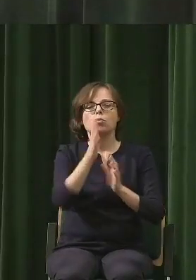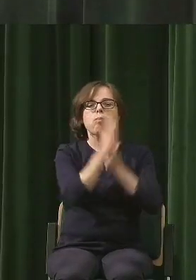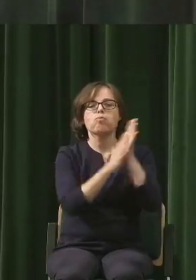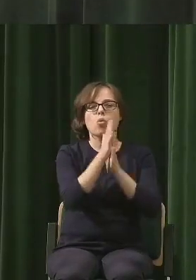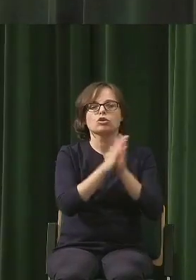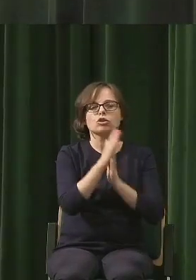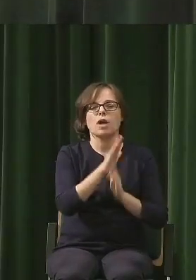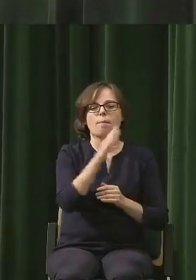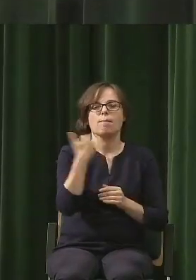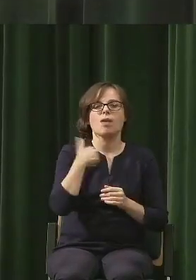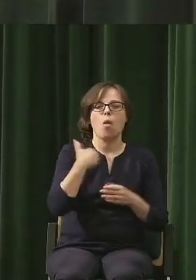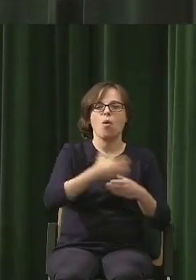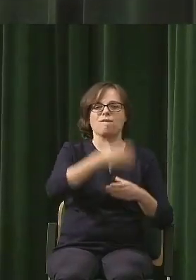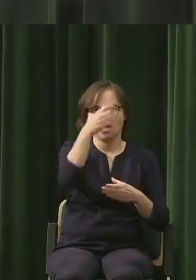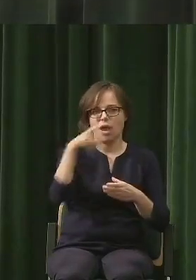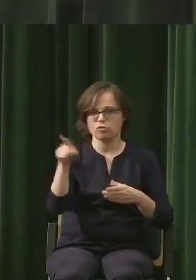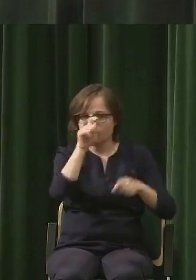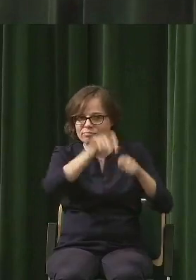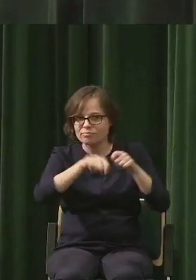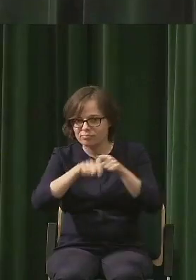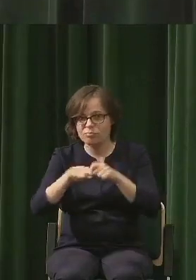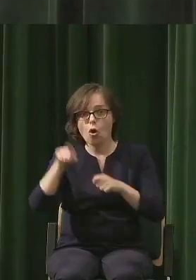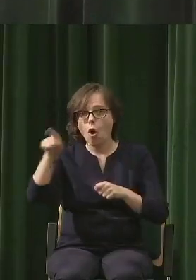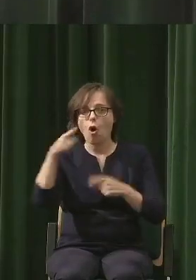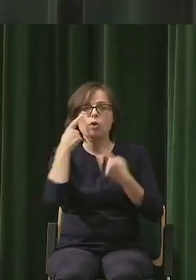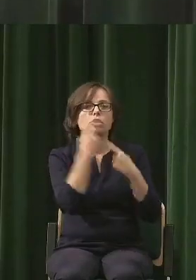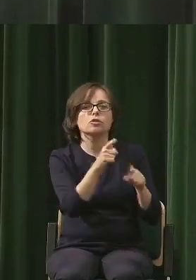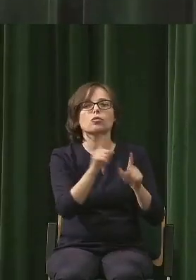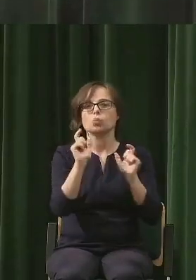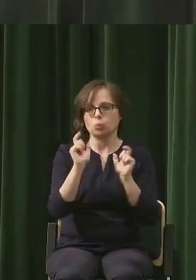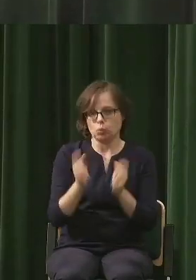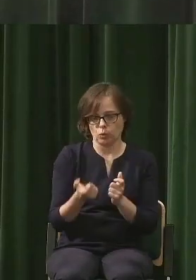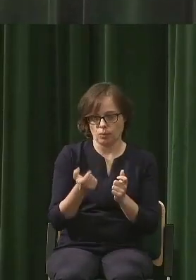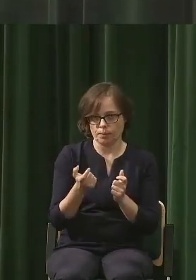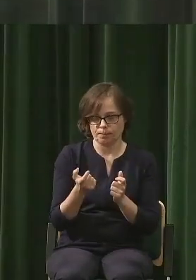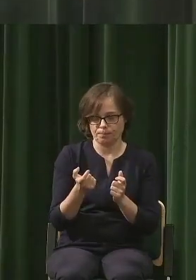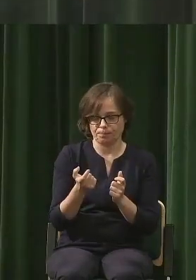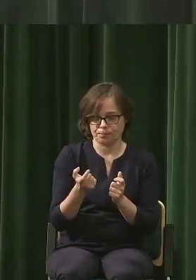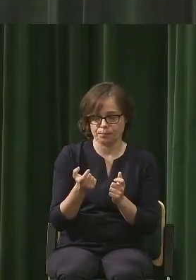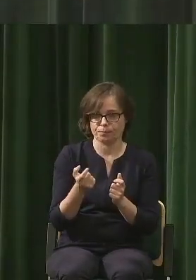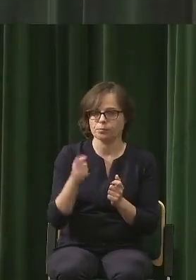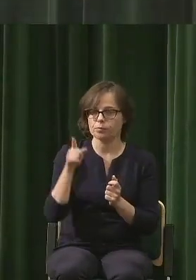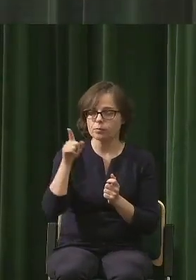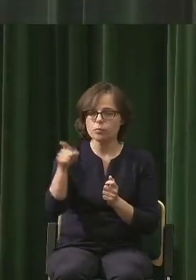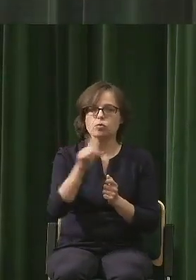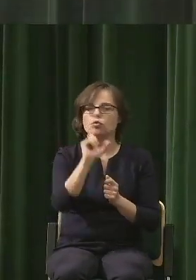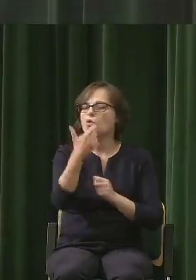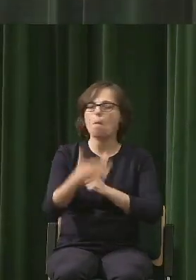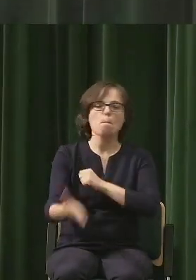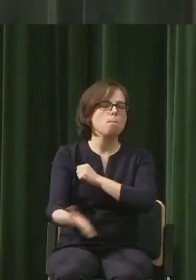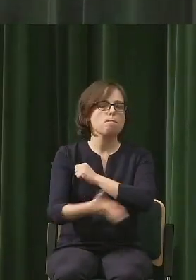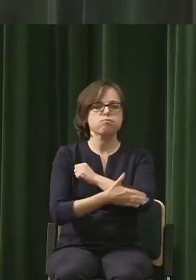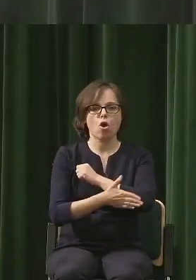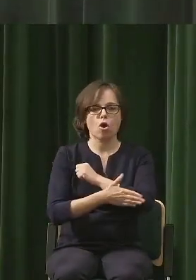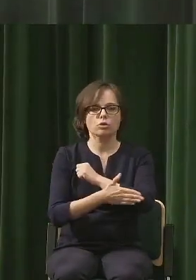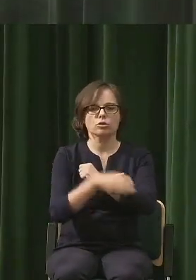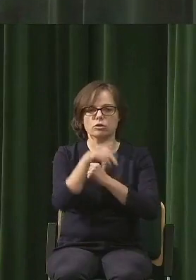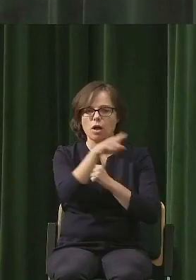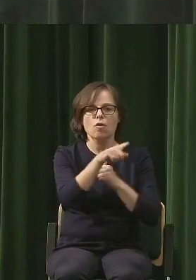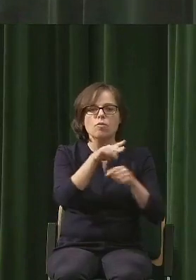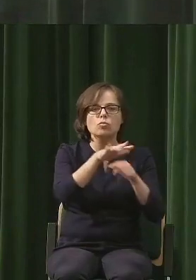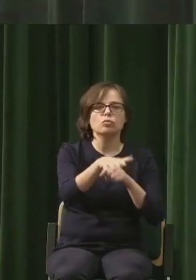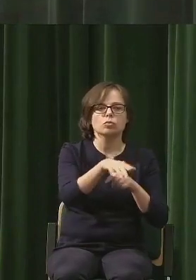wniosku, że pewien podstawowy moduł rządzący tym biotopem